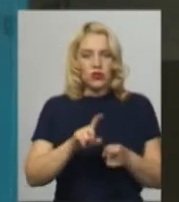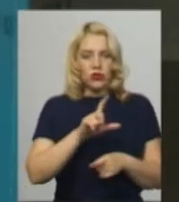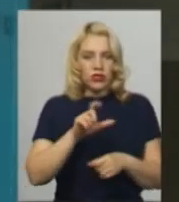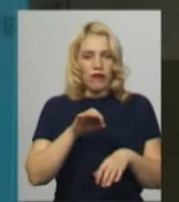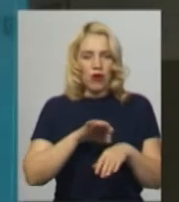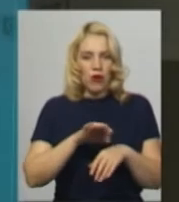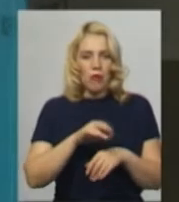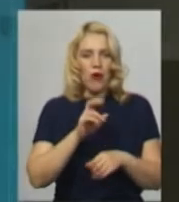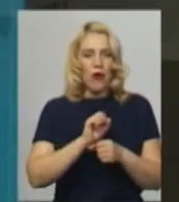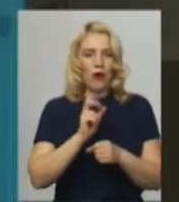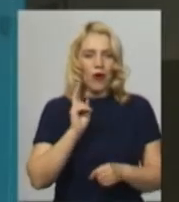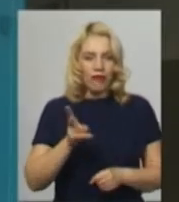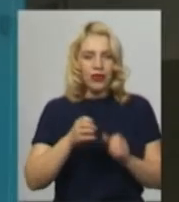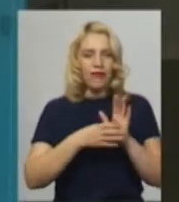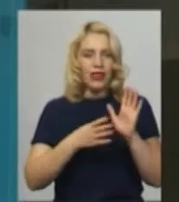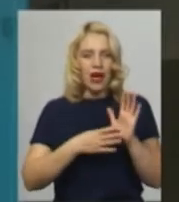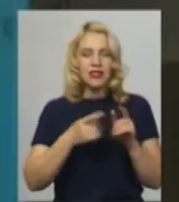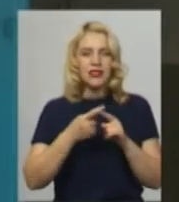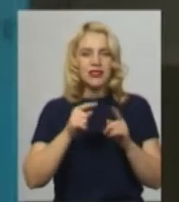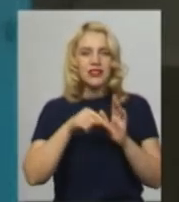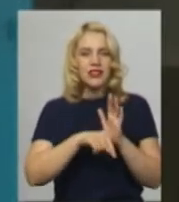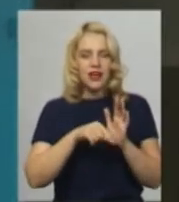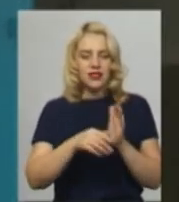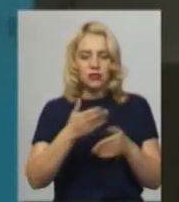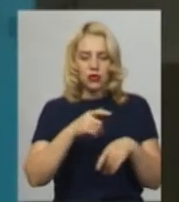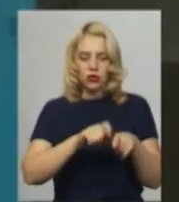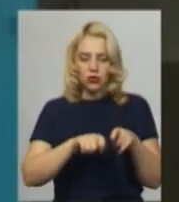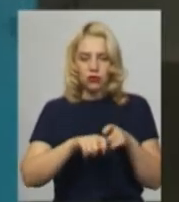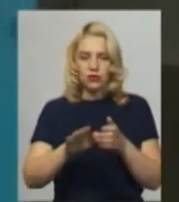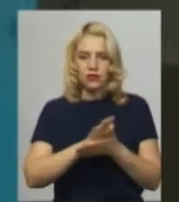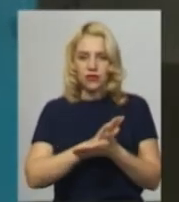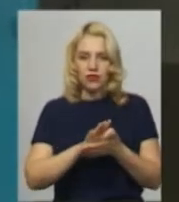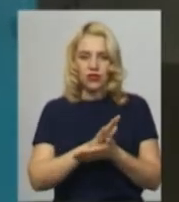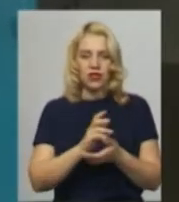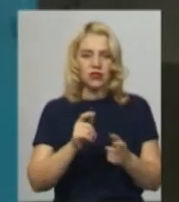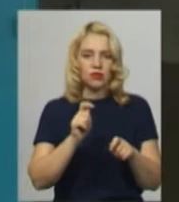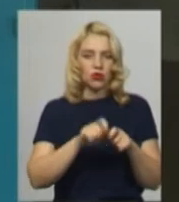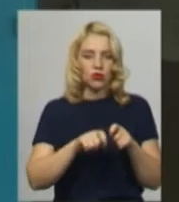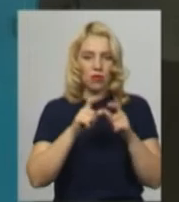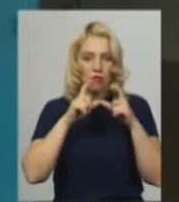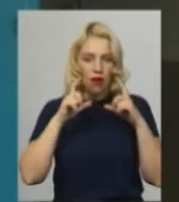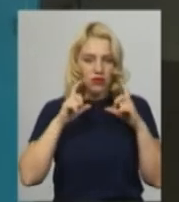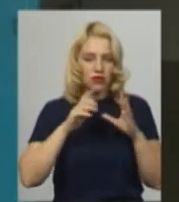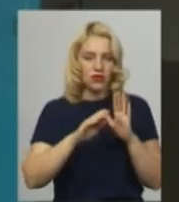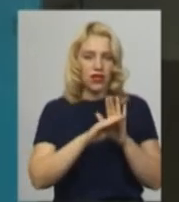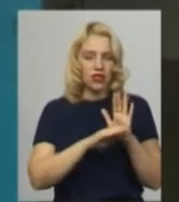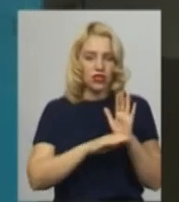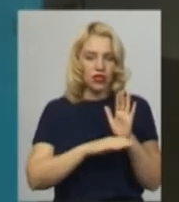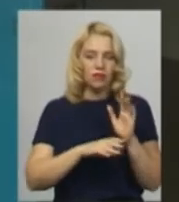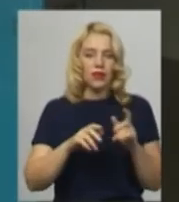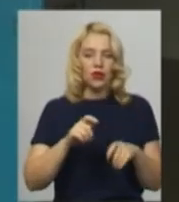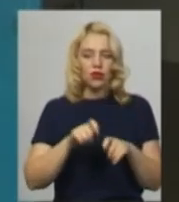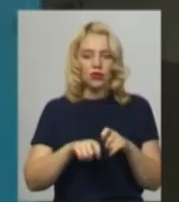-19. Що це означає? Це означає, що ми контролюємо дезінфекцію, контролюємо масковий режим, контролюємо дезінфікуючі